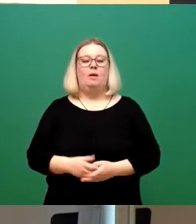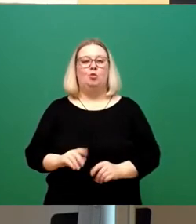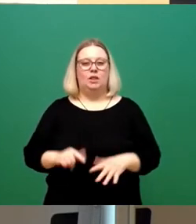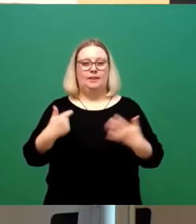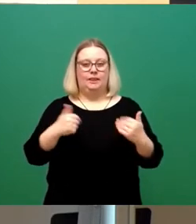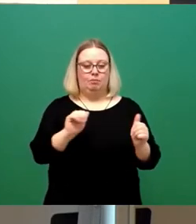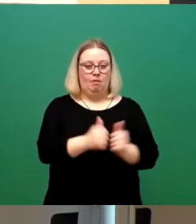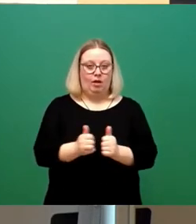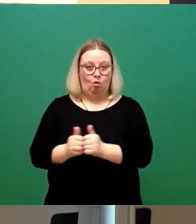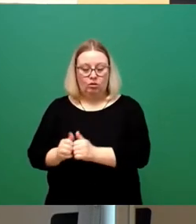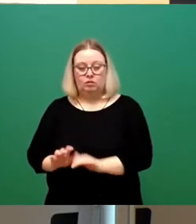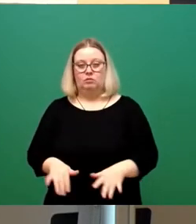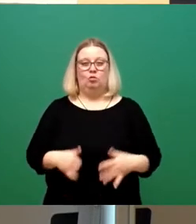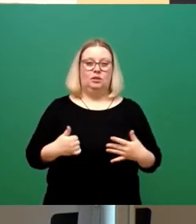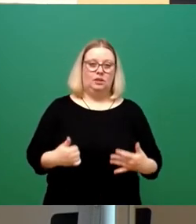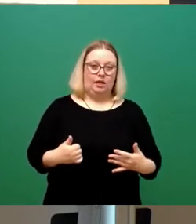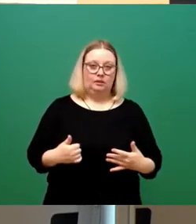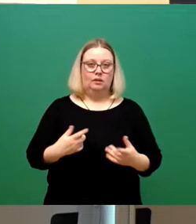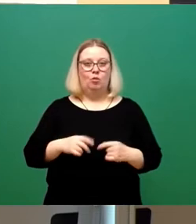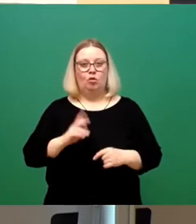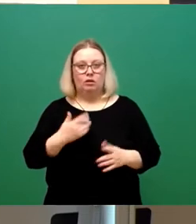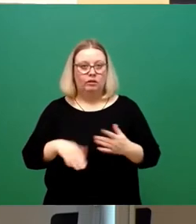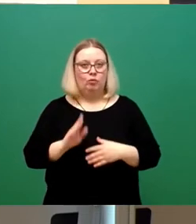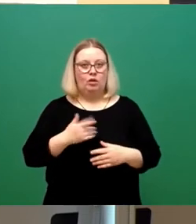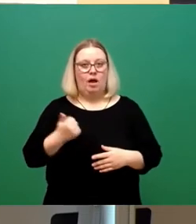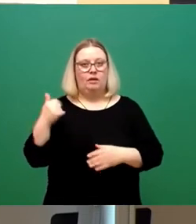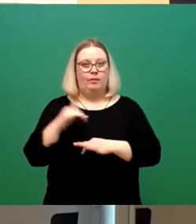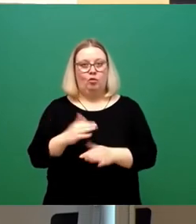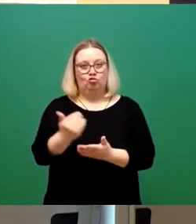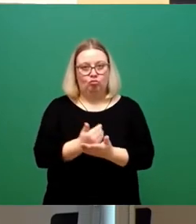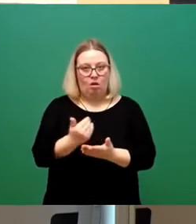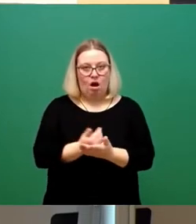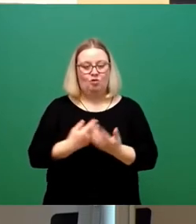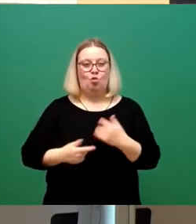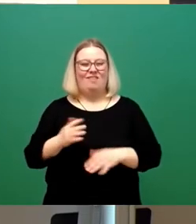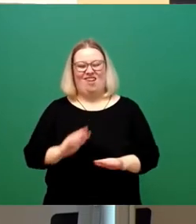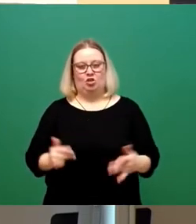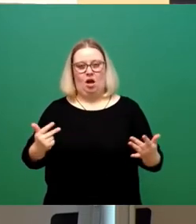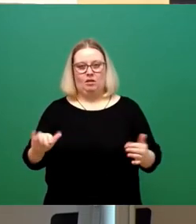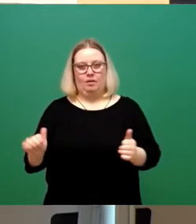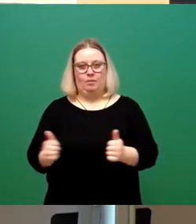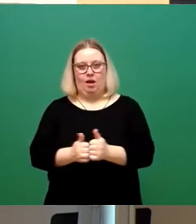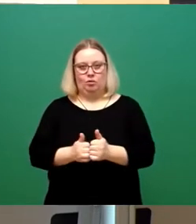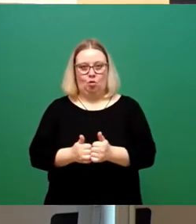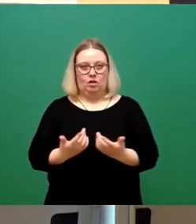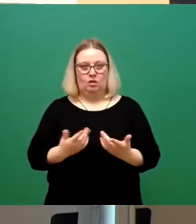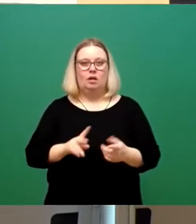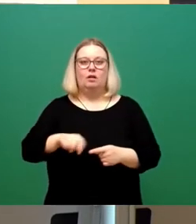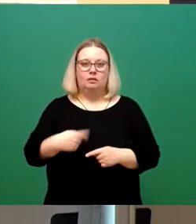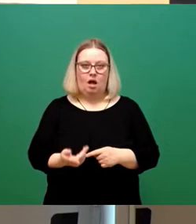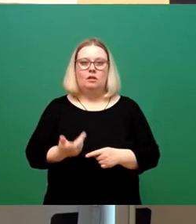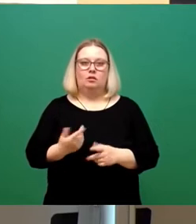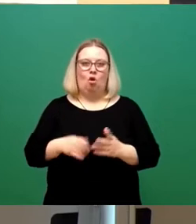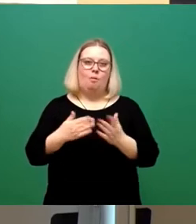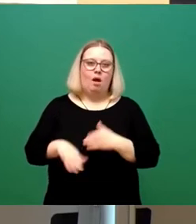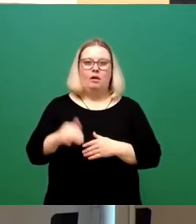sollen es sechs werden, damit diese sich eine Million einsparen, oder sollen sogar acht Beigeordnete ins Amt kommen, dann würde das Ganze eine Million